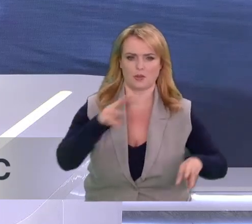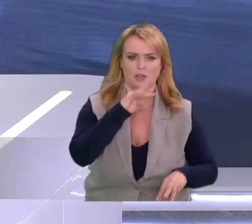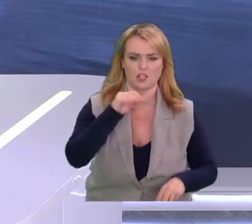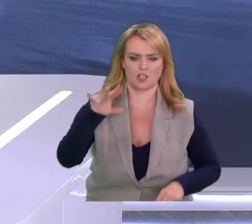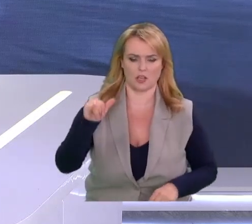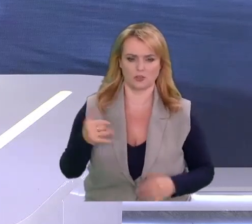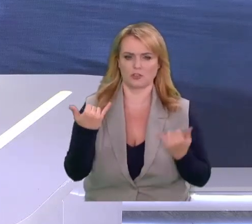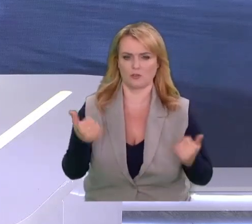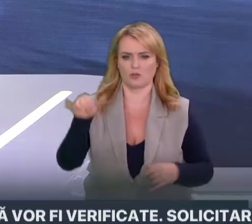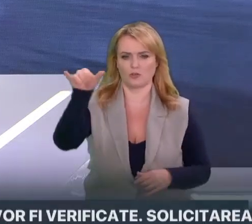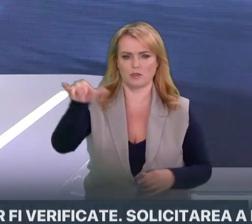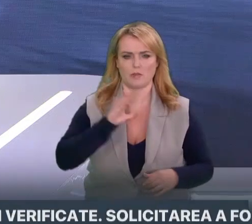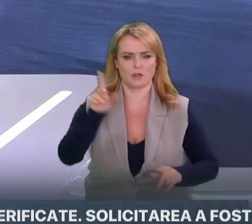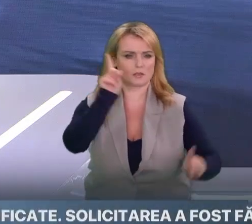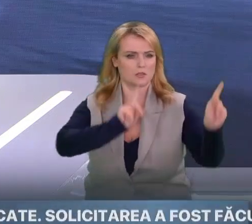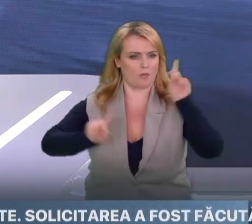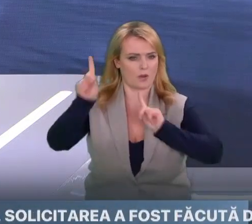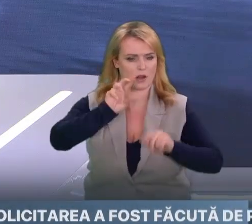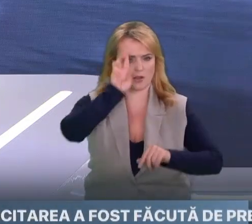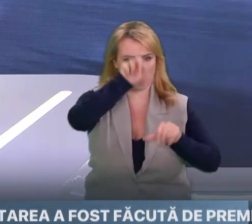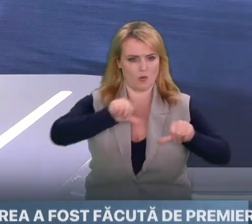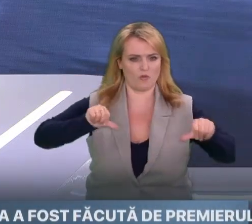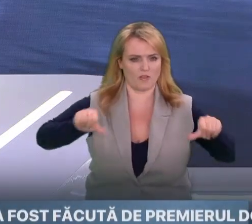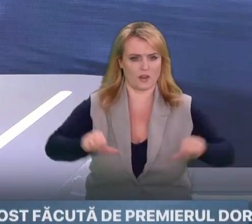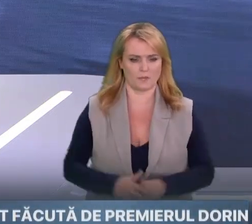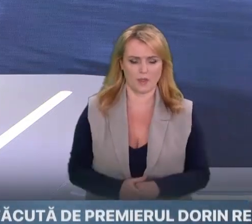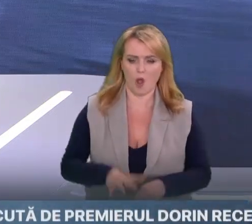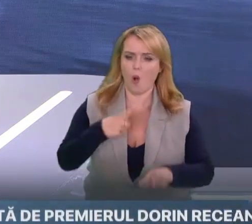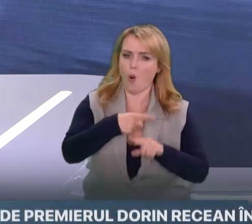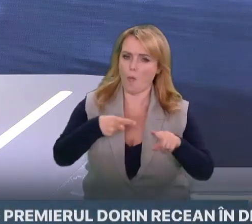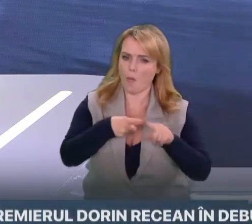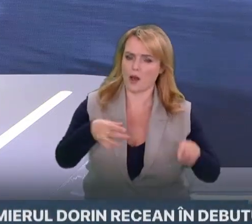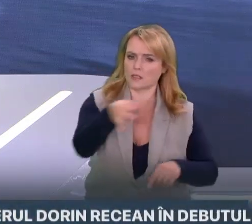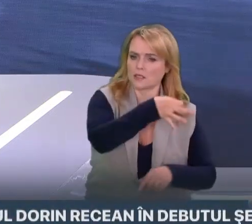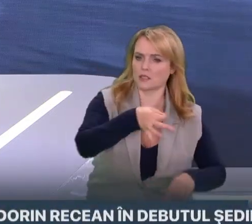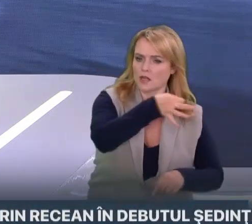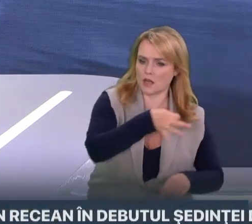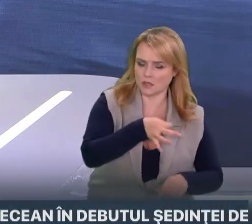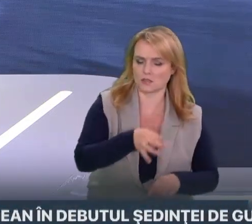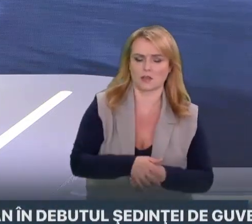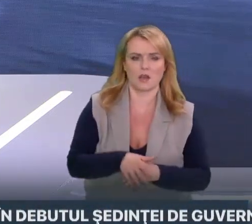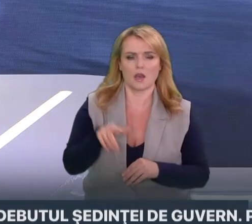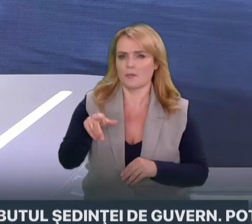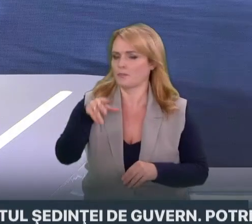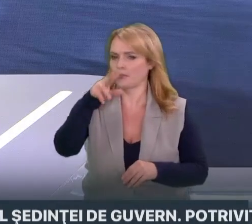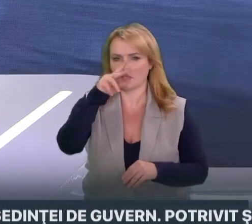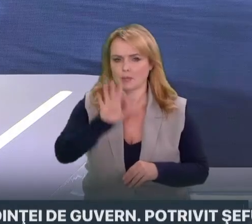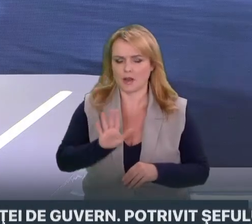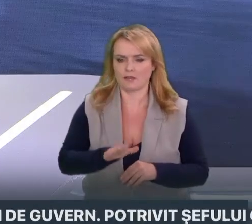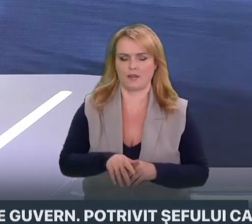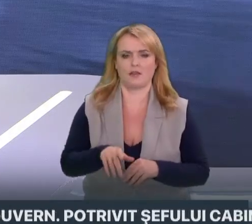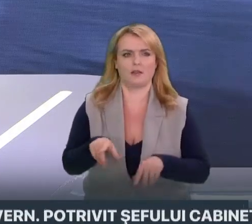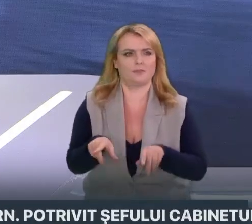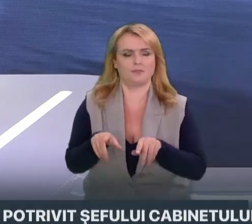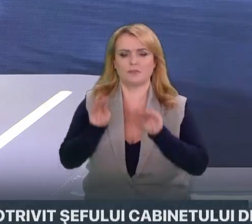Potrivit șefului cabinetului de miniștri, o bună parte dintre aceste lacuri sunt exploatate neconform. În plus, în câteva zile a plouat, cât în